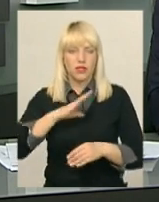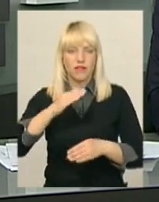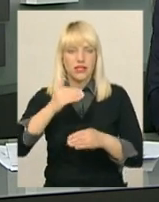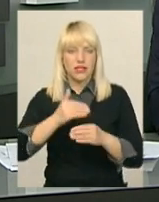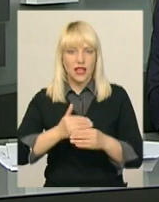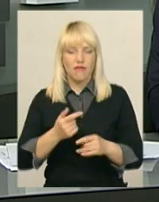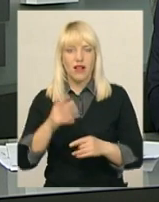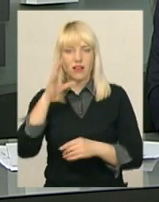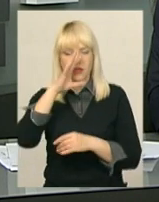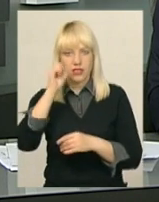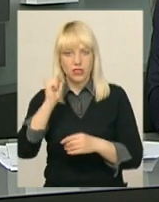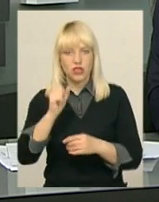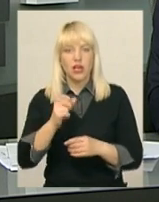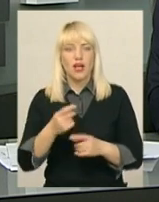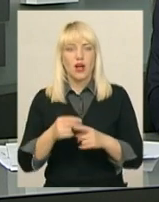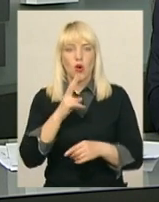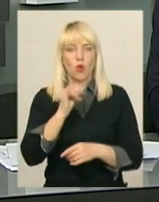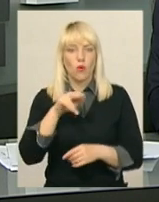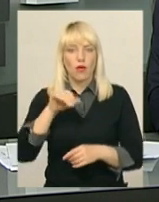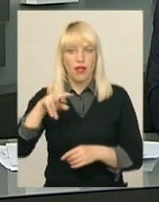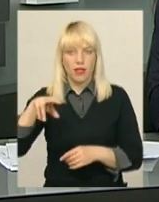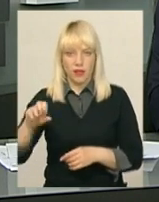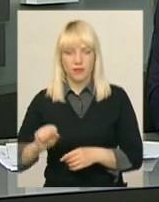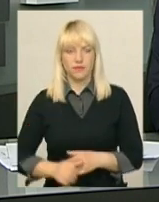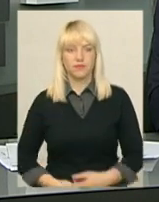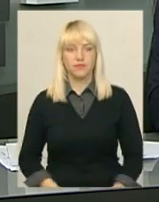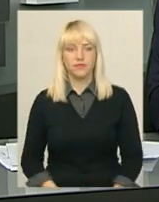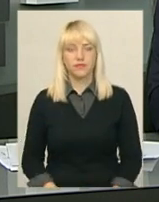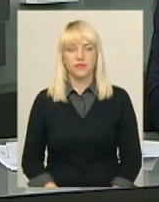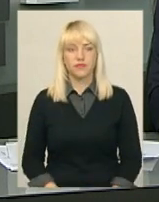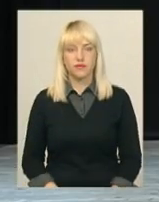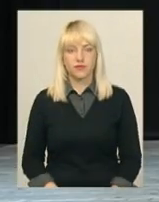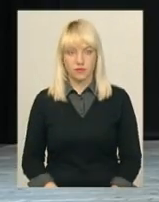Івана Купала». З акторами спілкувалася моя колега Ольга Нісміянова.